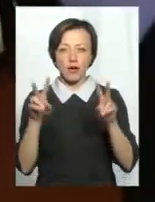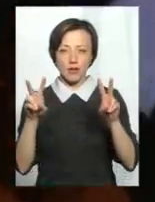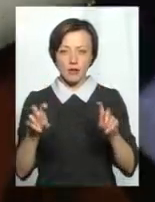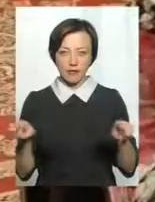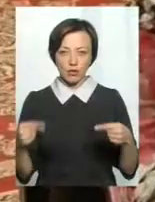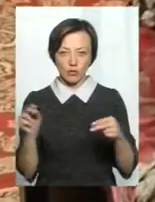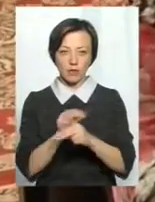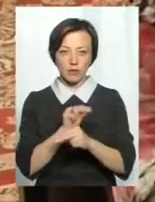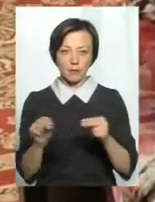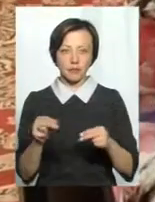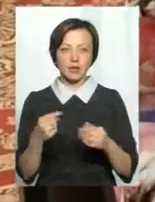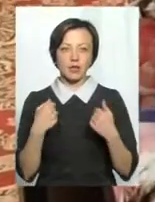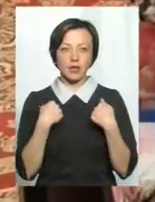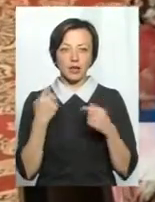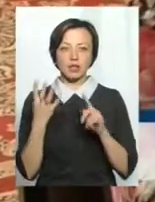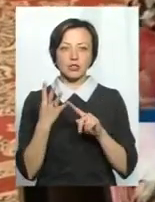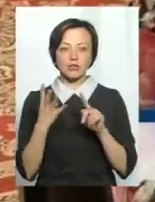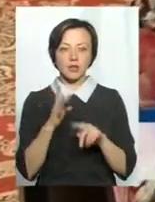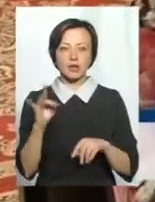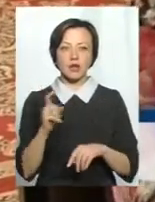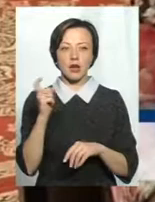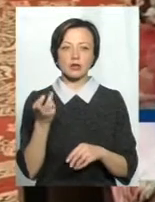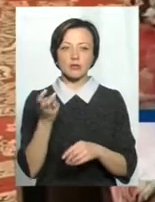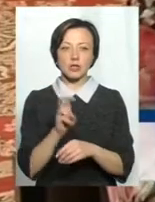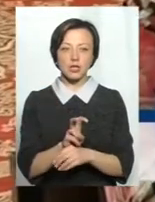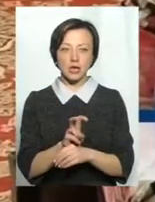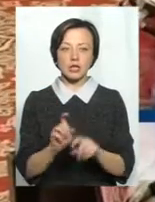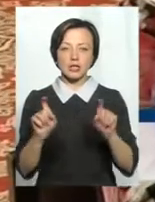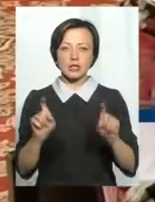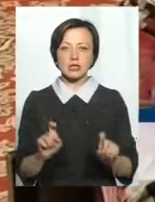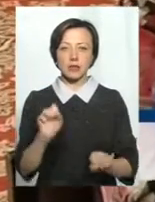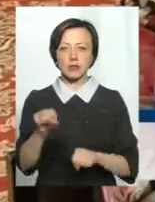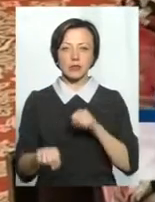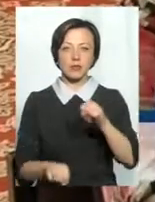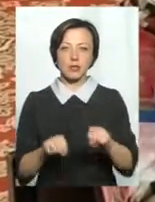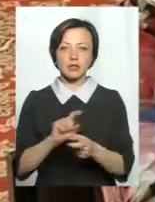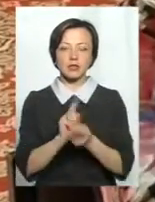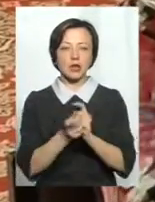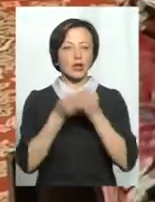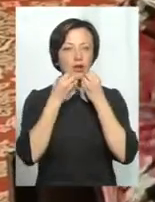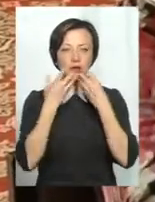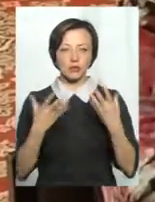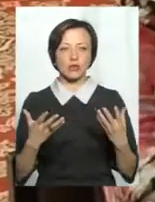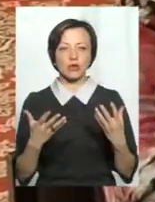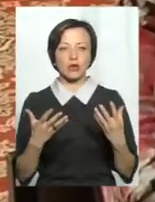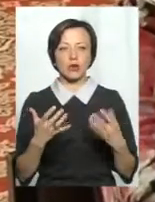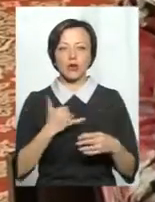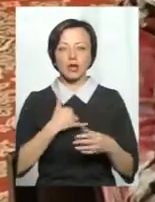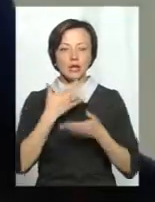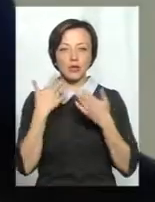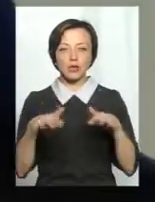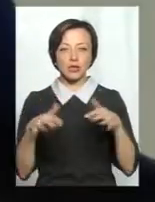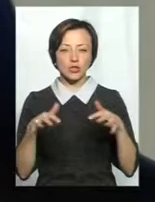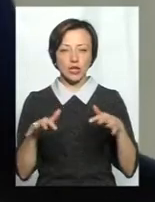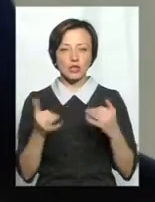терапії. Я четвертий раз прийшла, сіла на мотопед, мені дуже стало добре. У мене почти немає дружині.